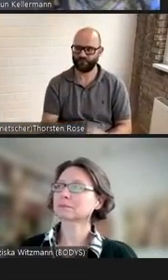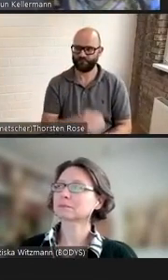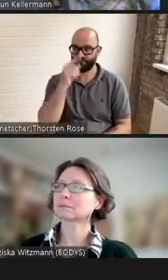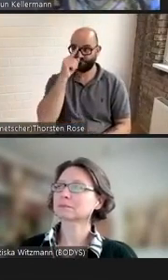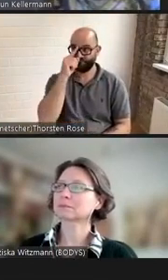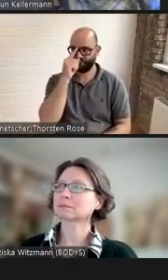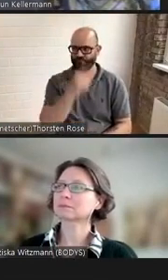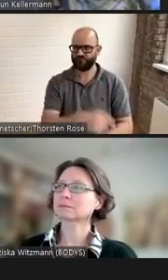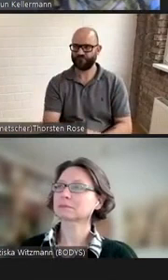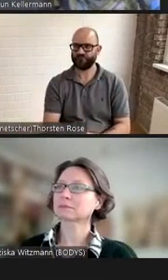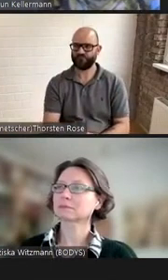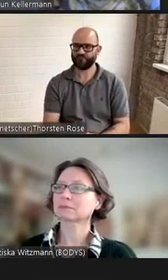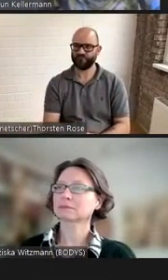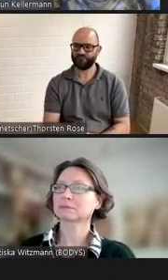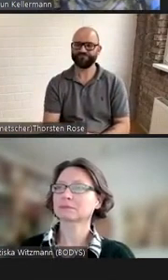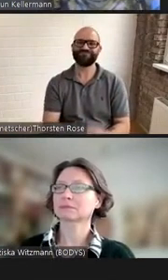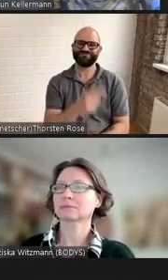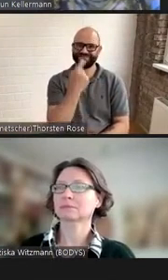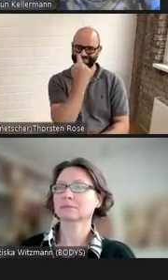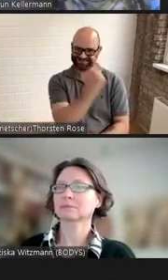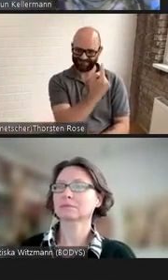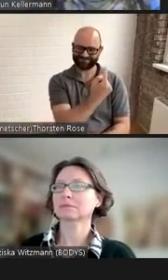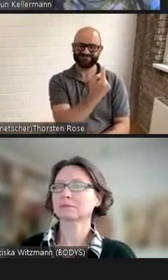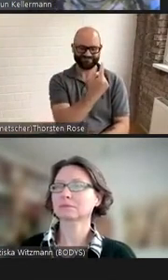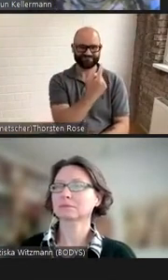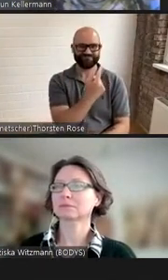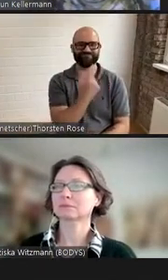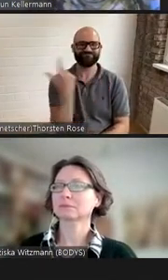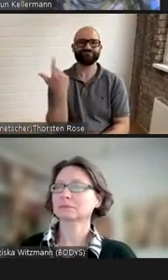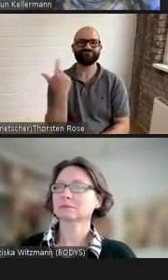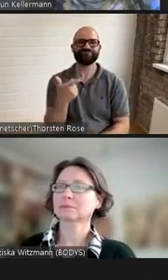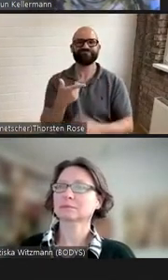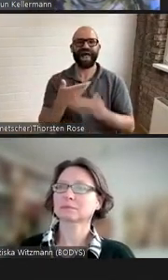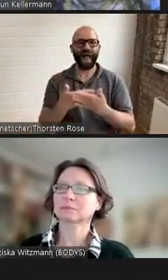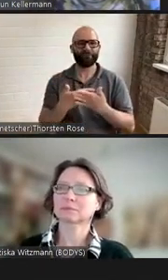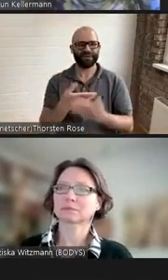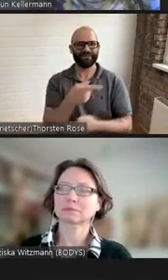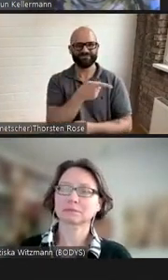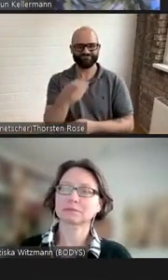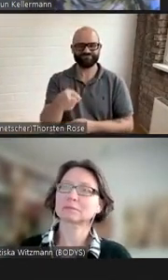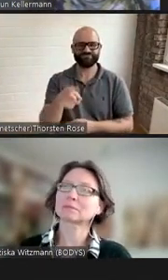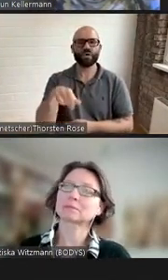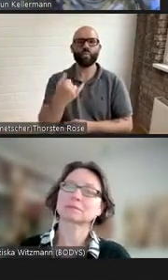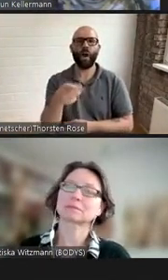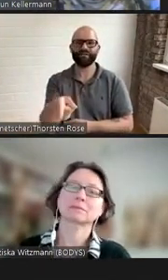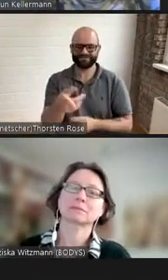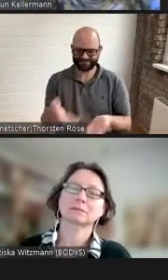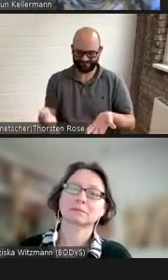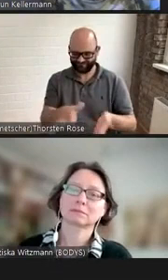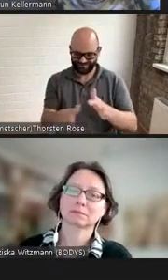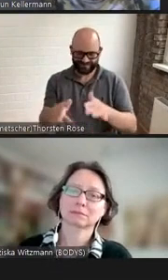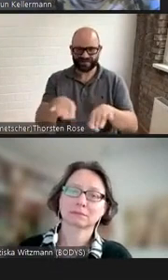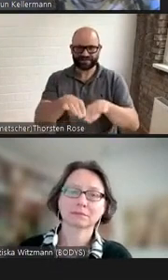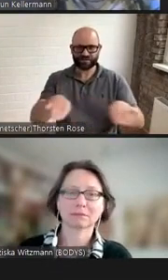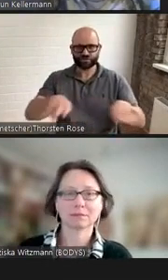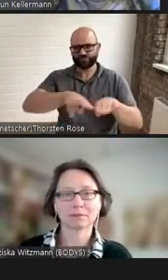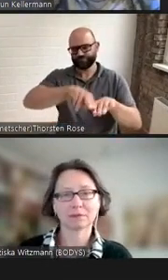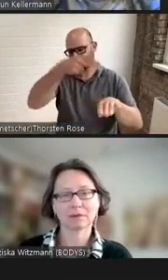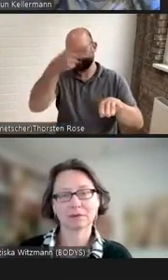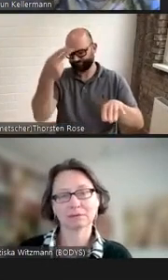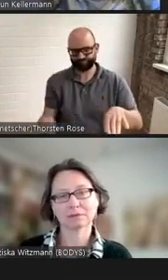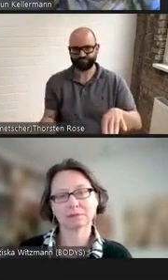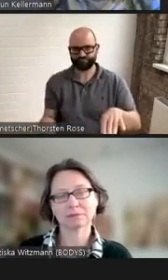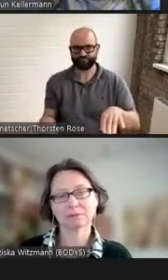vom Wickeltische hat stürzen lassen und Johannes eben seither